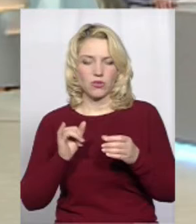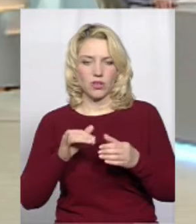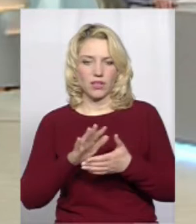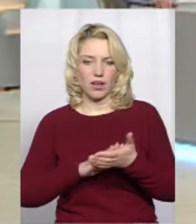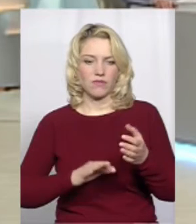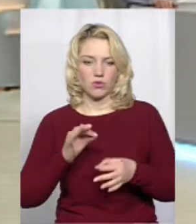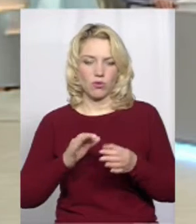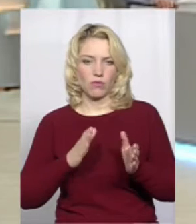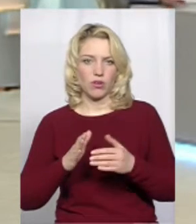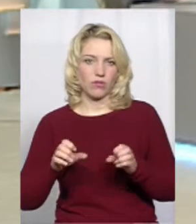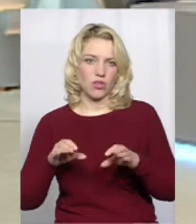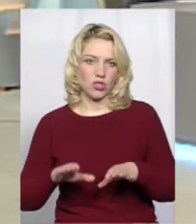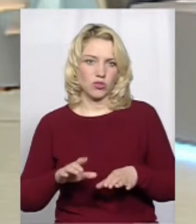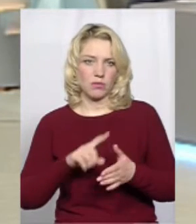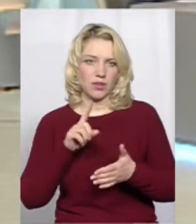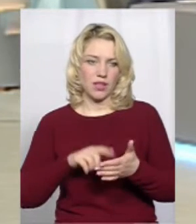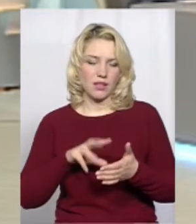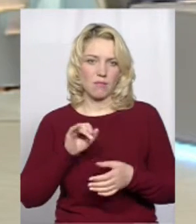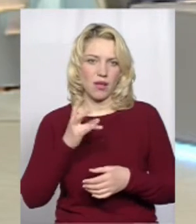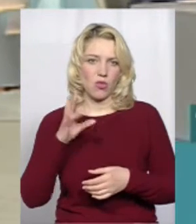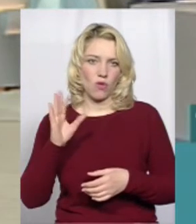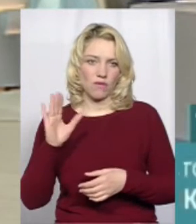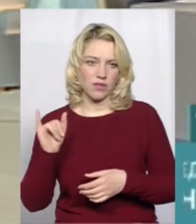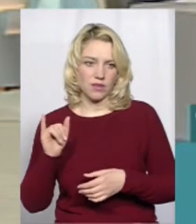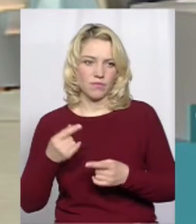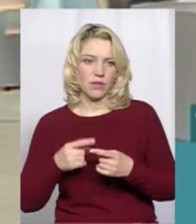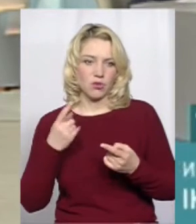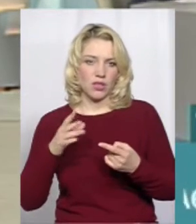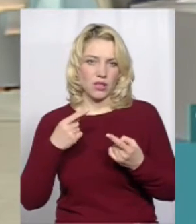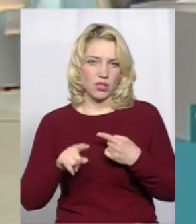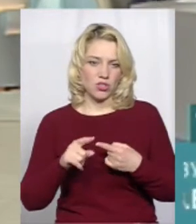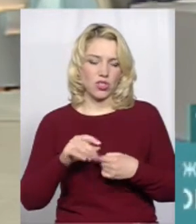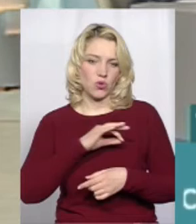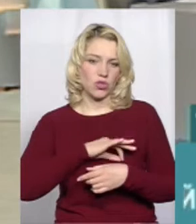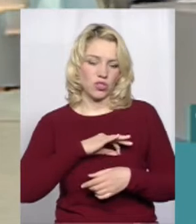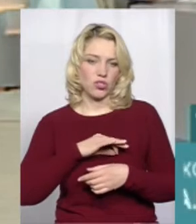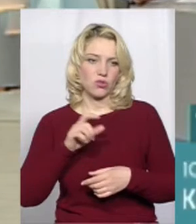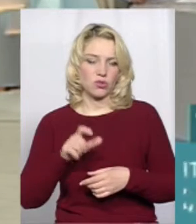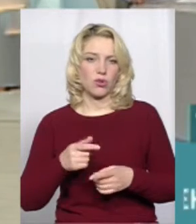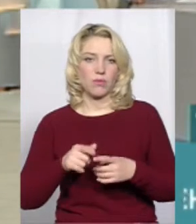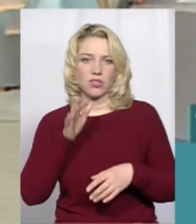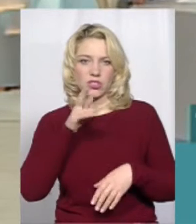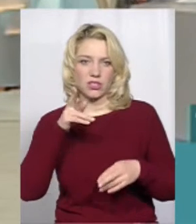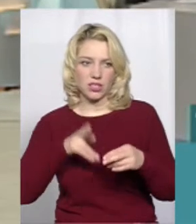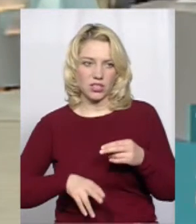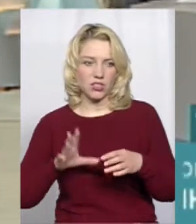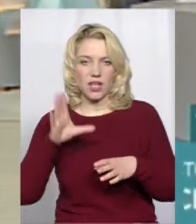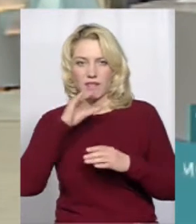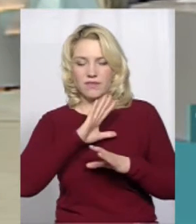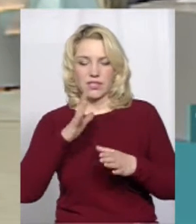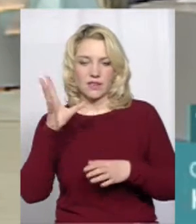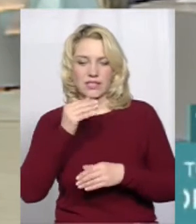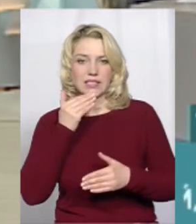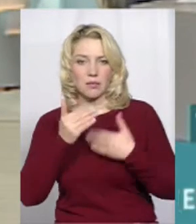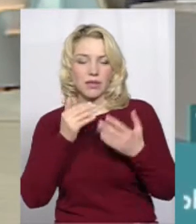вирішувати питання майнові. Тому що це буде зовсім інша юридична особа. Розуміло. І до біг кінця часу нашого ефіру не все встигла